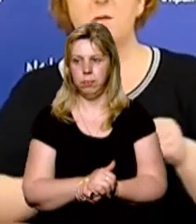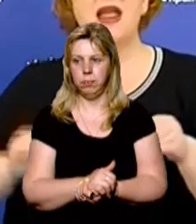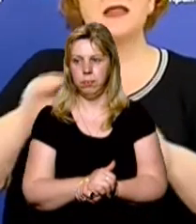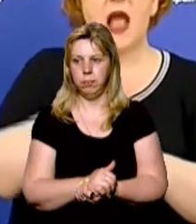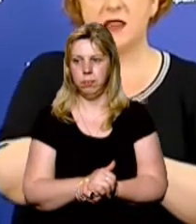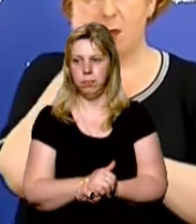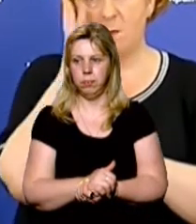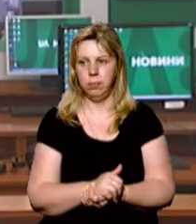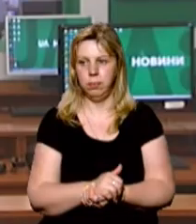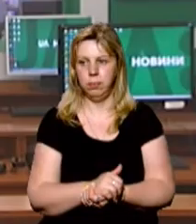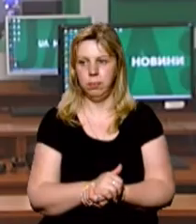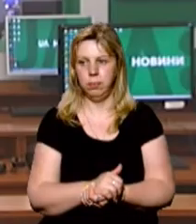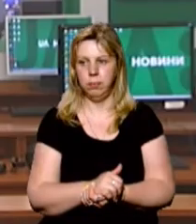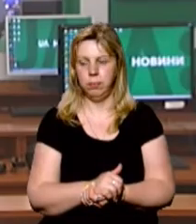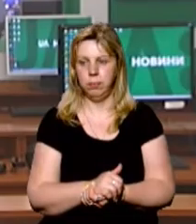законодавством.